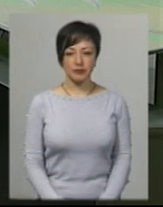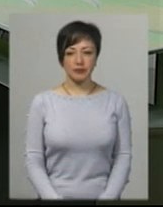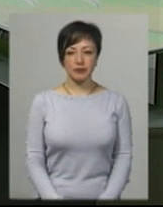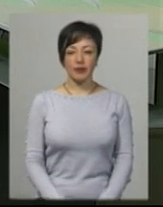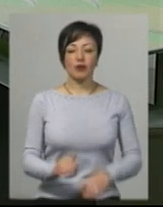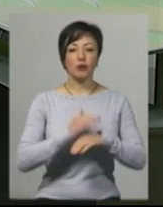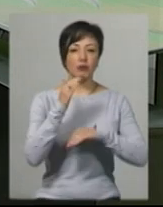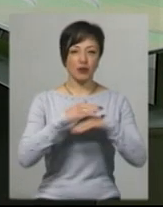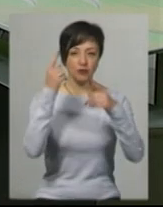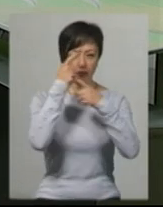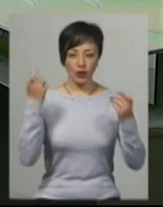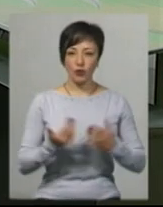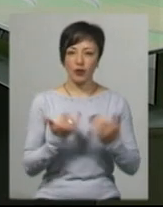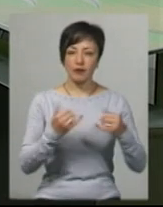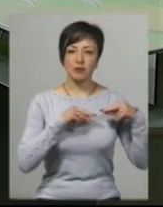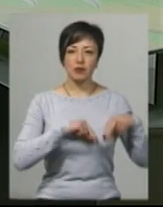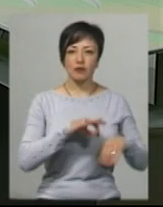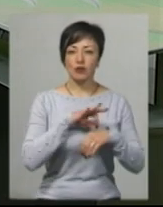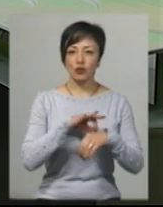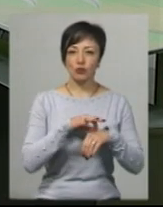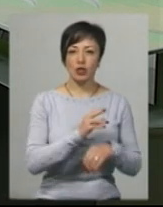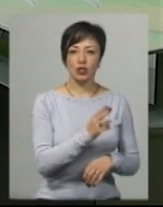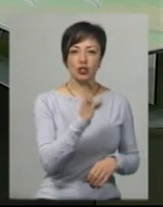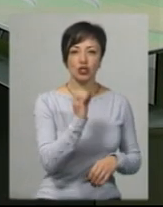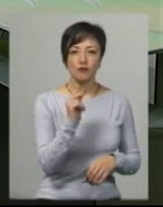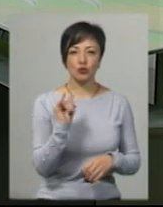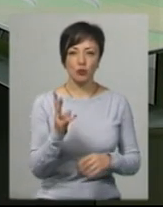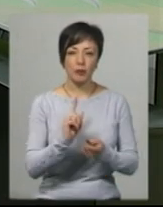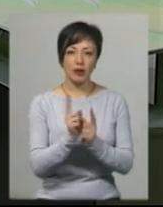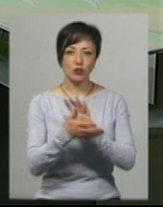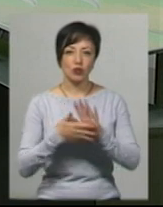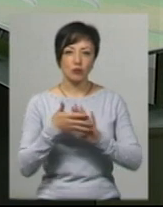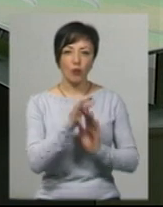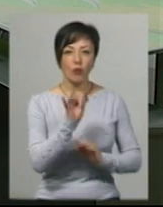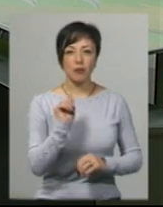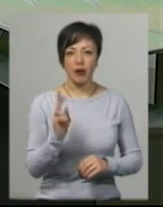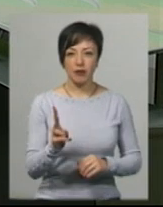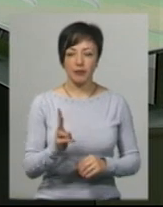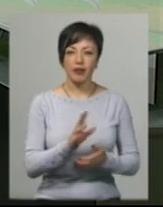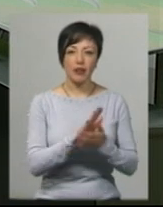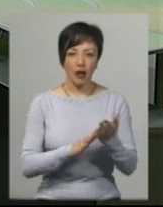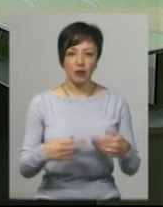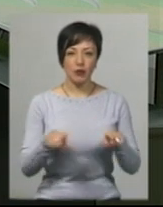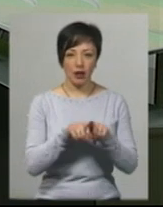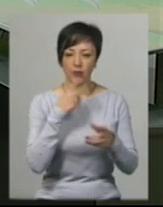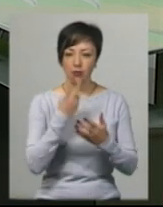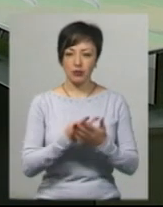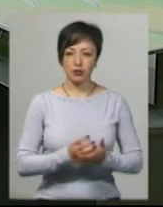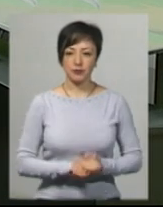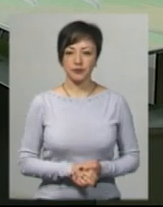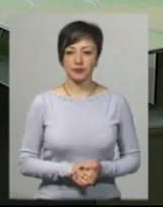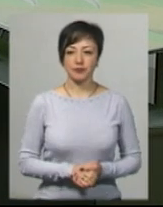Доброго вечора, в ефірі новини. У студії для вас працює ведуча Катерина Шевчук. На жесту умову перекладає Ольга Рибак. Далі ви побачите.